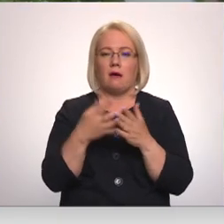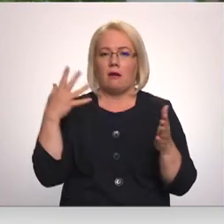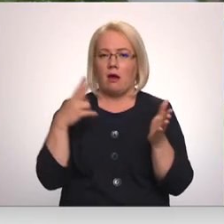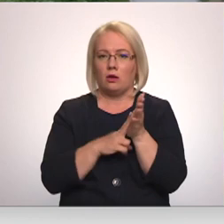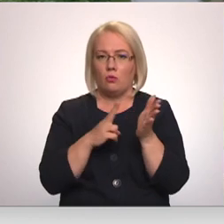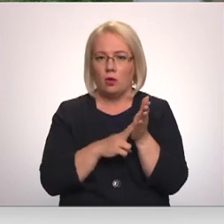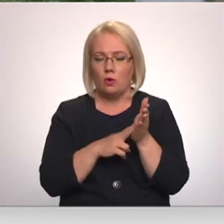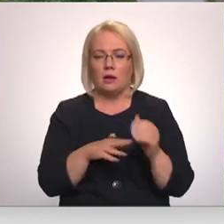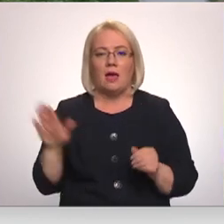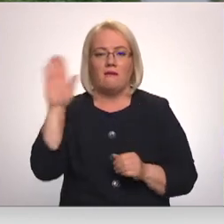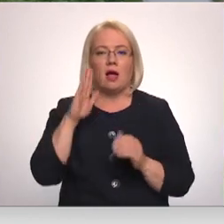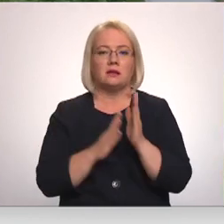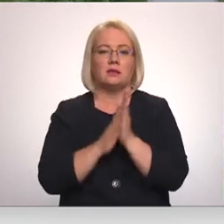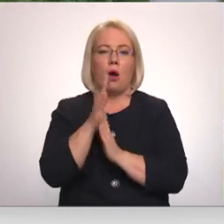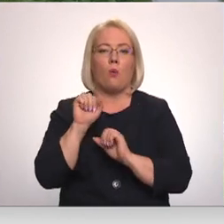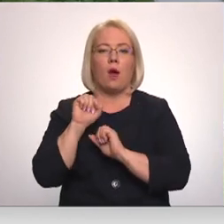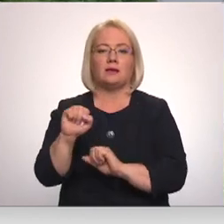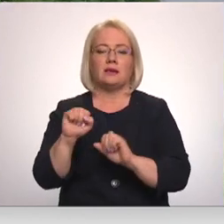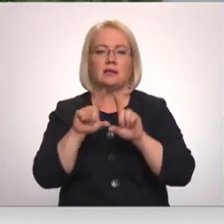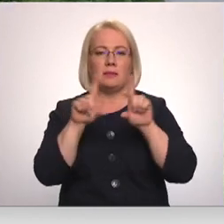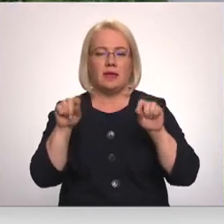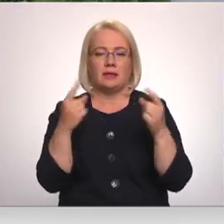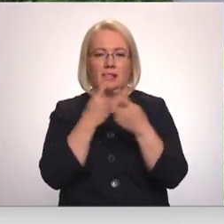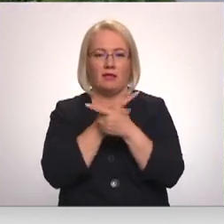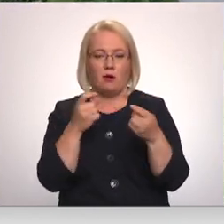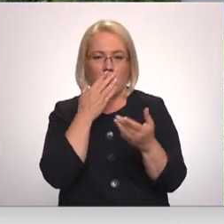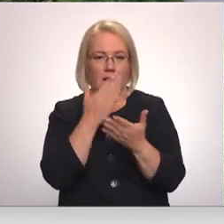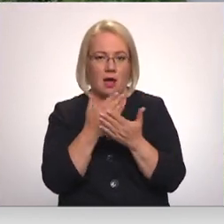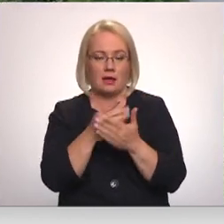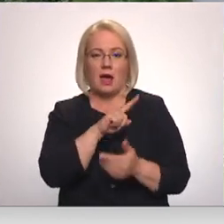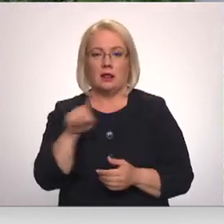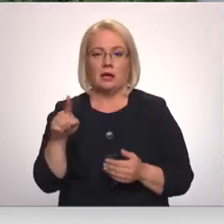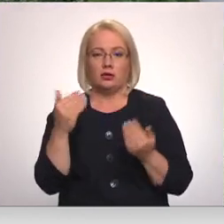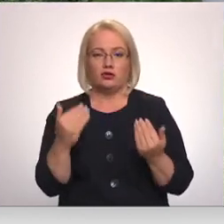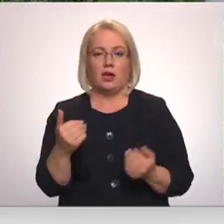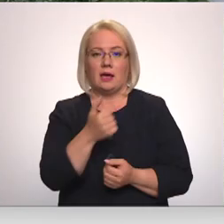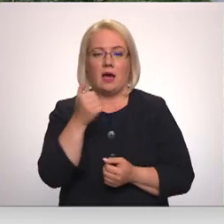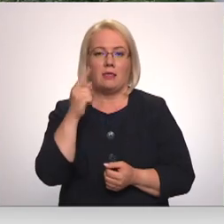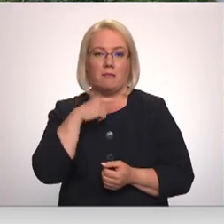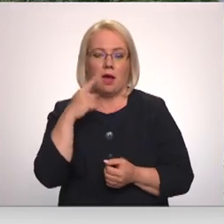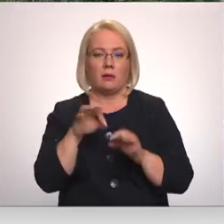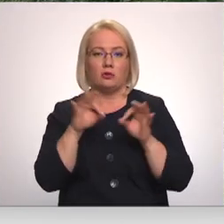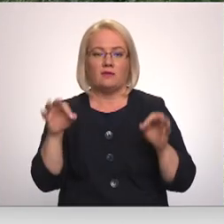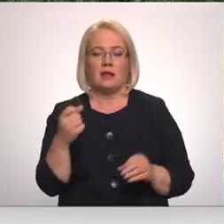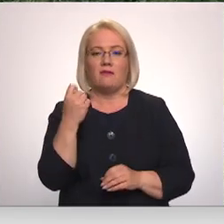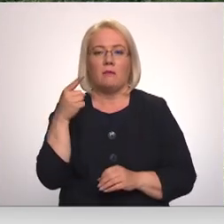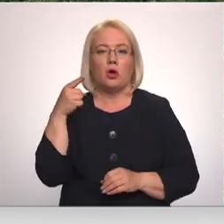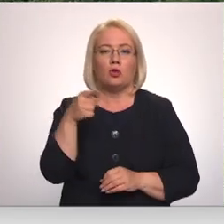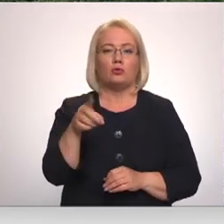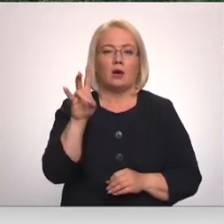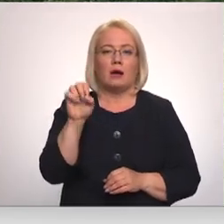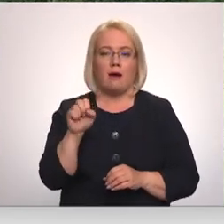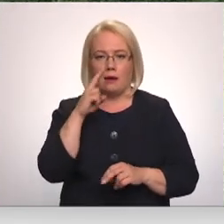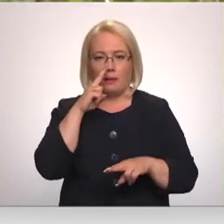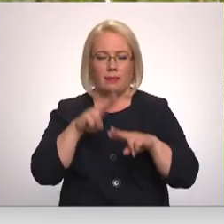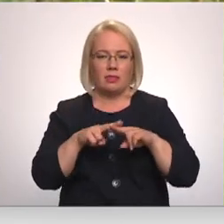Valsts auga aizsardzības dienesta informācija liecina, ka līdz šī gada martam Latvijā uzmērīti teju 11 tūkstoši hektāri invadēti